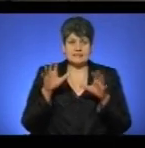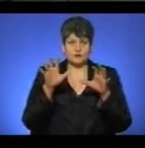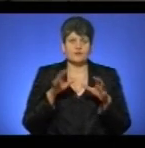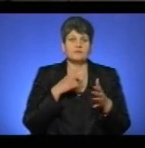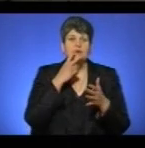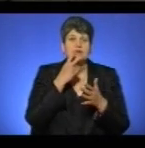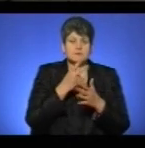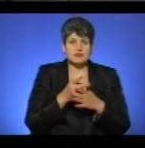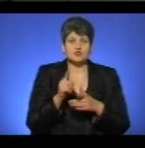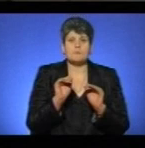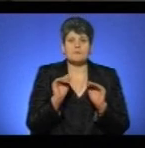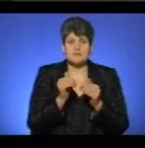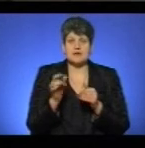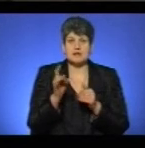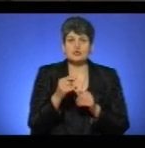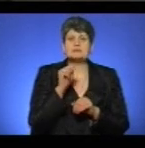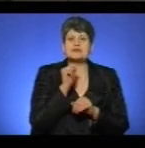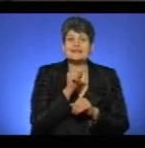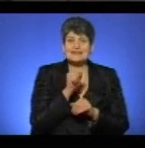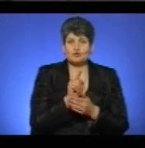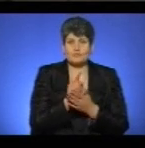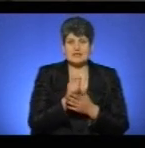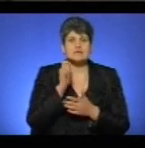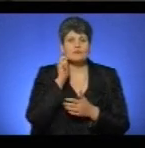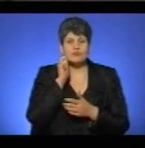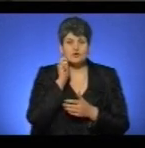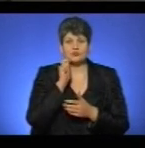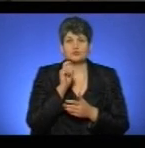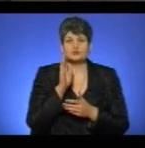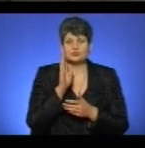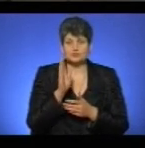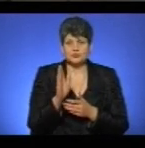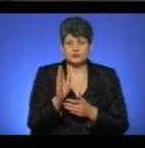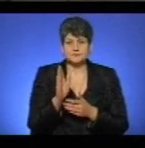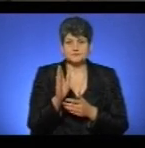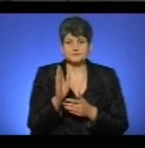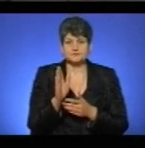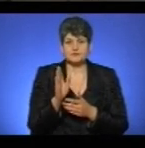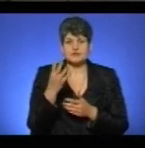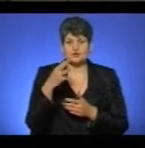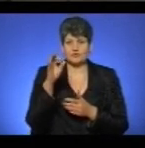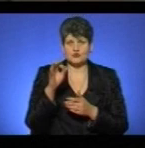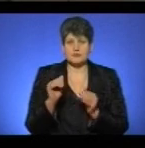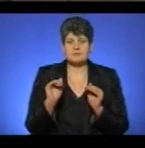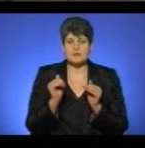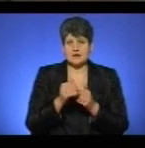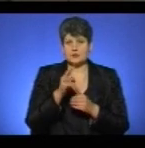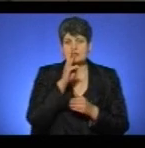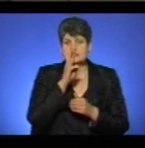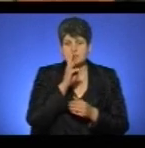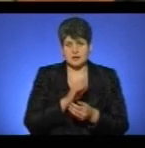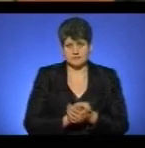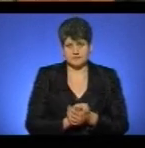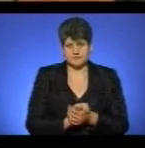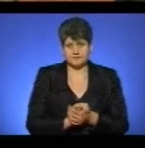передбачено, що мінімальний розмір їхньої пенсії за віком становлюється у розмірі 40% від мінімальної заробітної